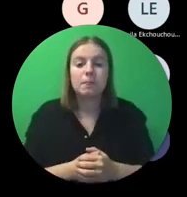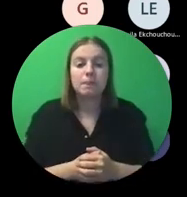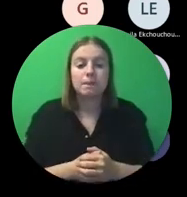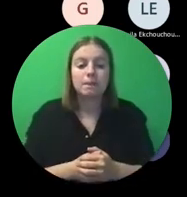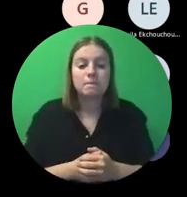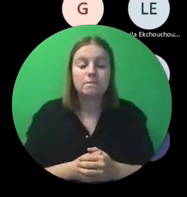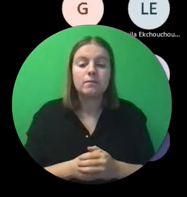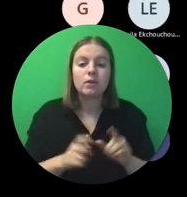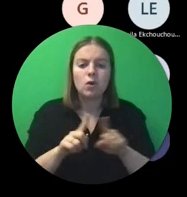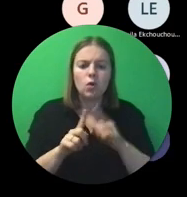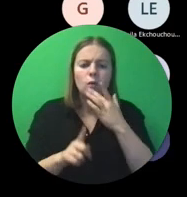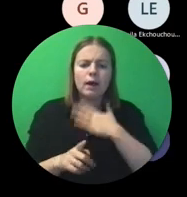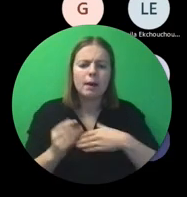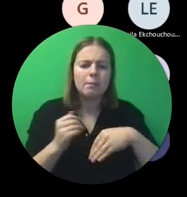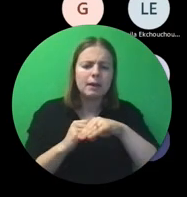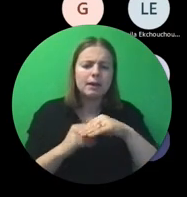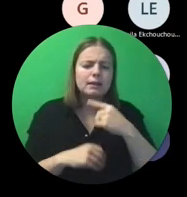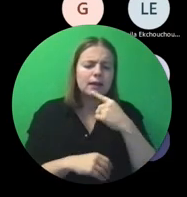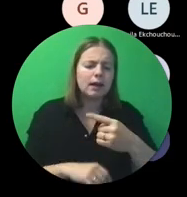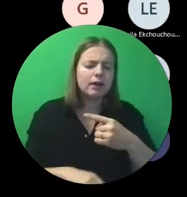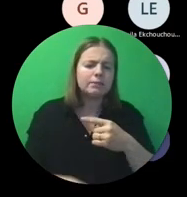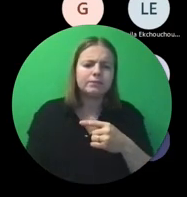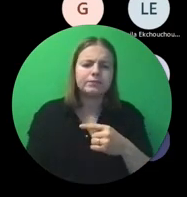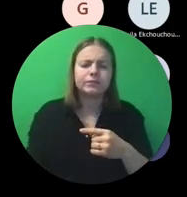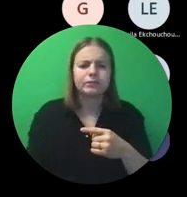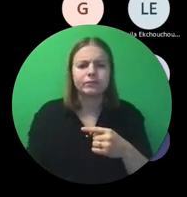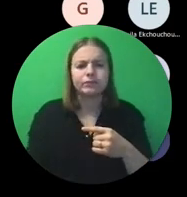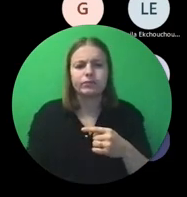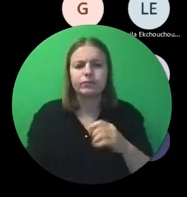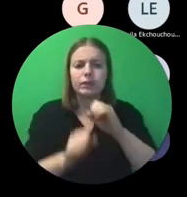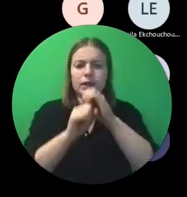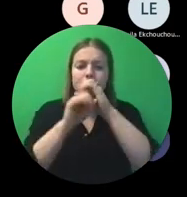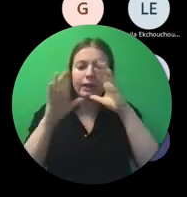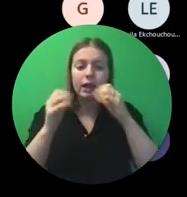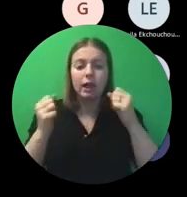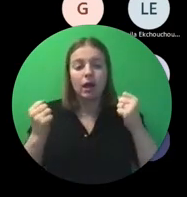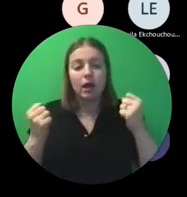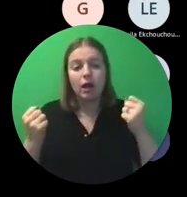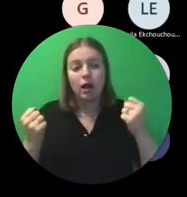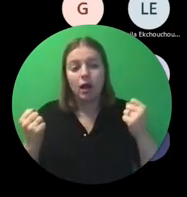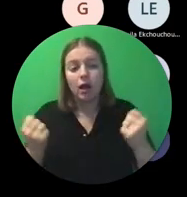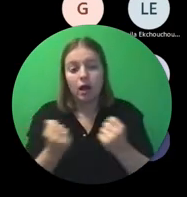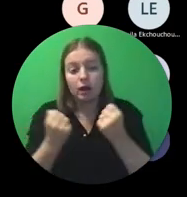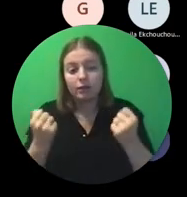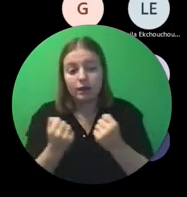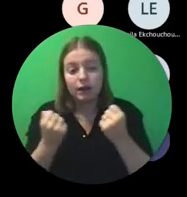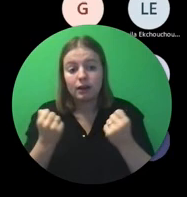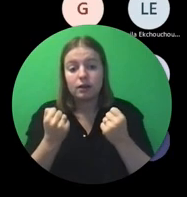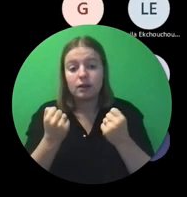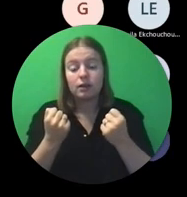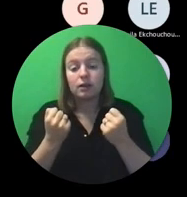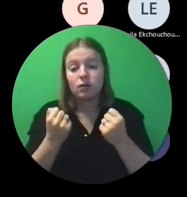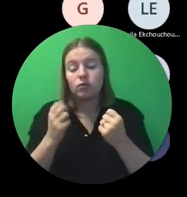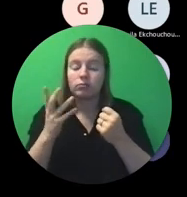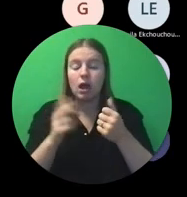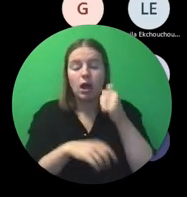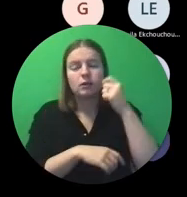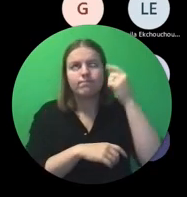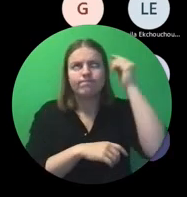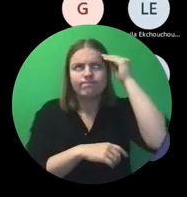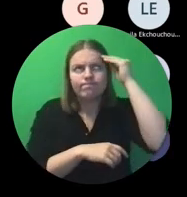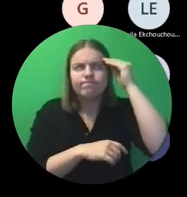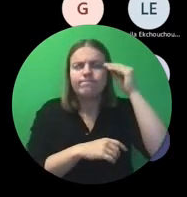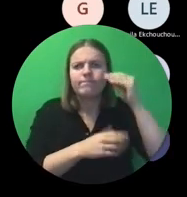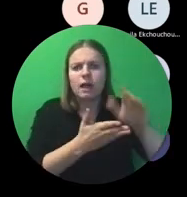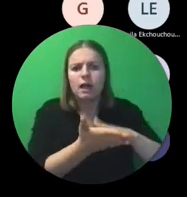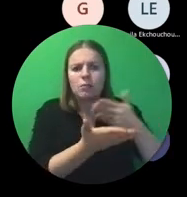meteen zeggen dat je als je nu je activiteiten, of met het oog op je rapportering,